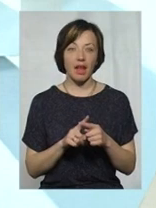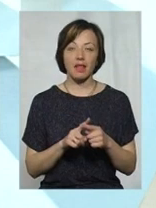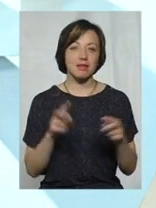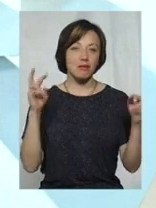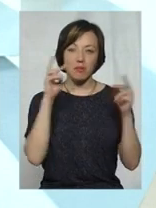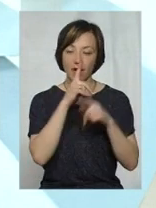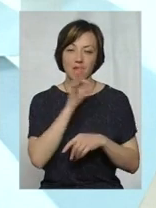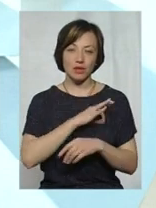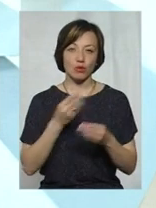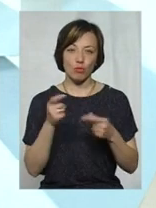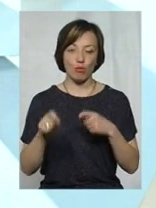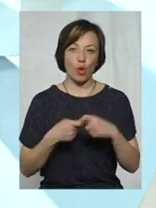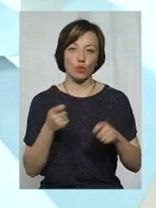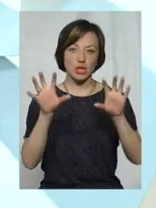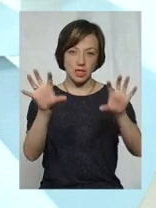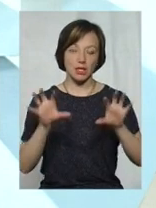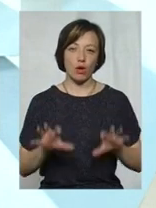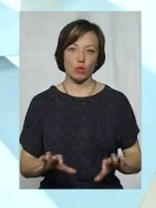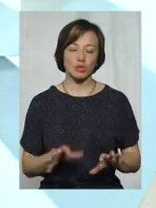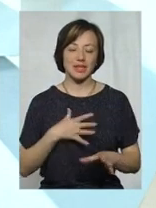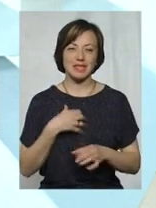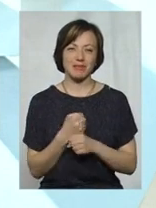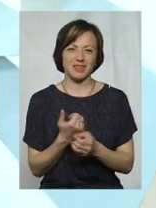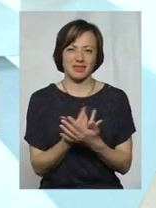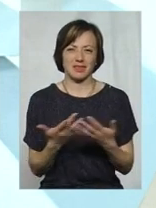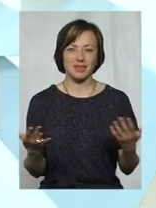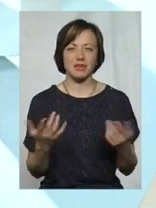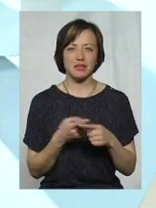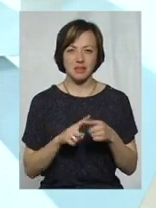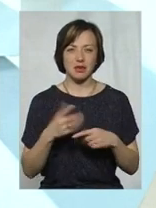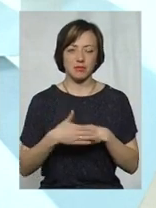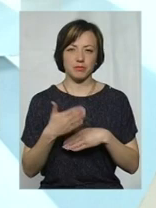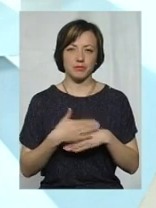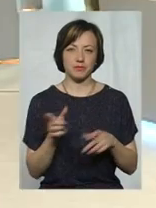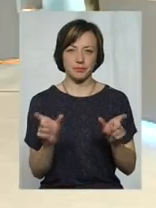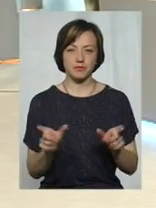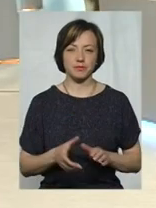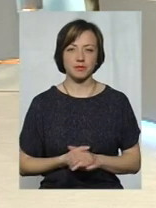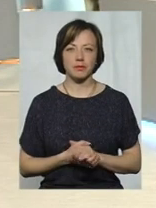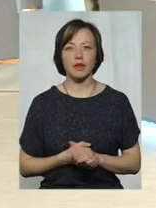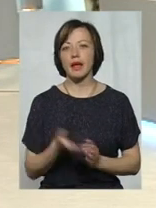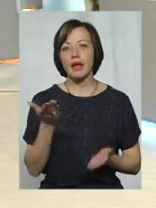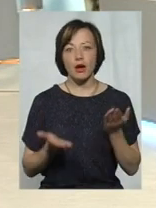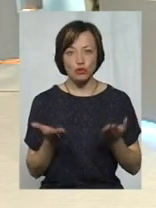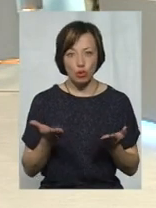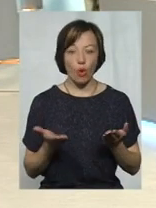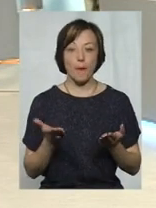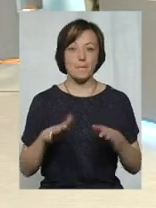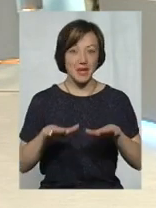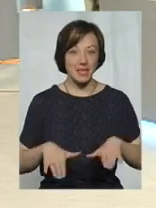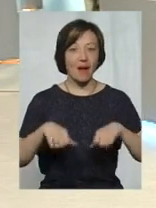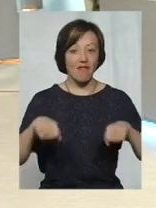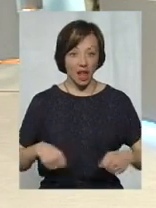використання коштів, відповідне порушення фінансової дисципліни і так далі, яке буде тянути за собою певні санкції. Тому, якщо вони приймають таке рішення,